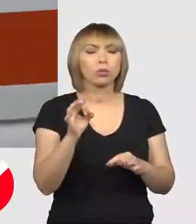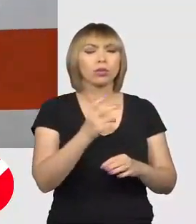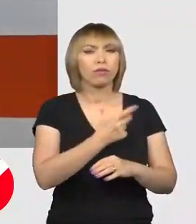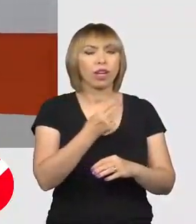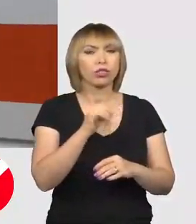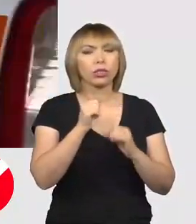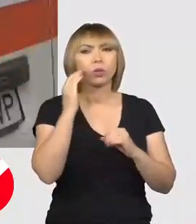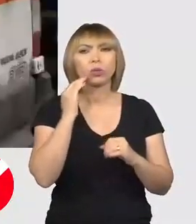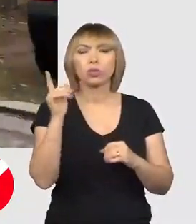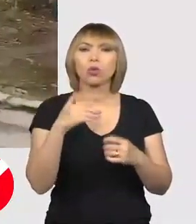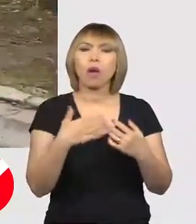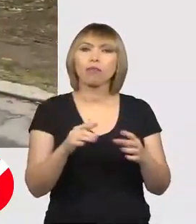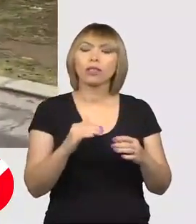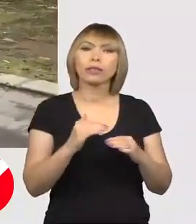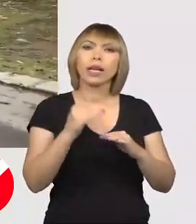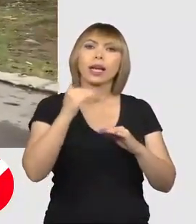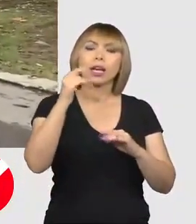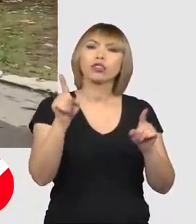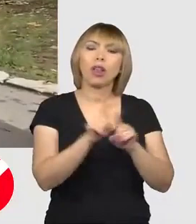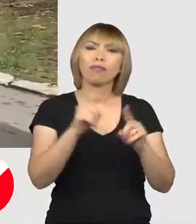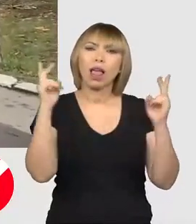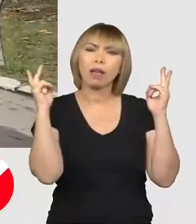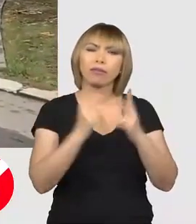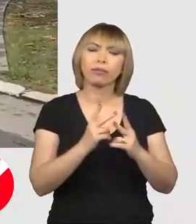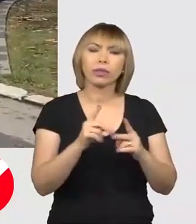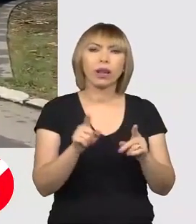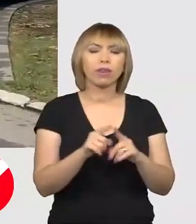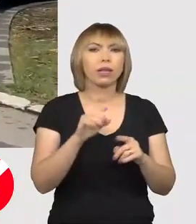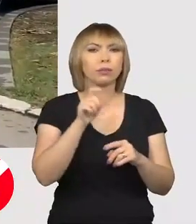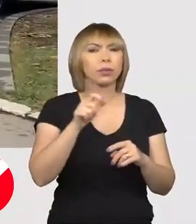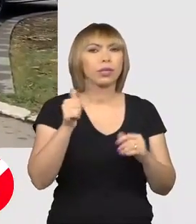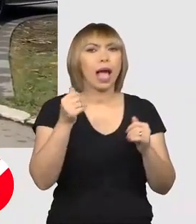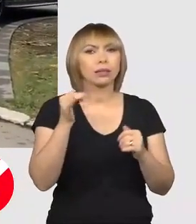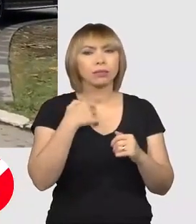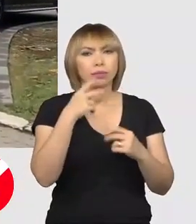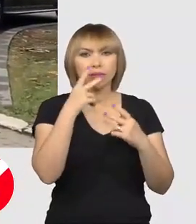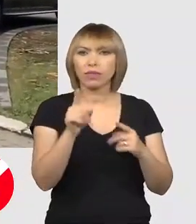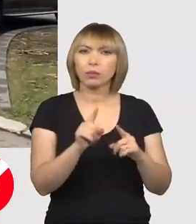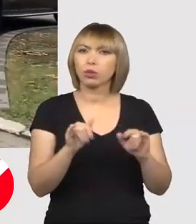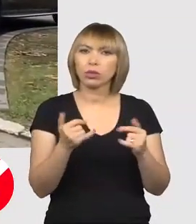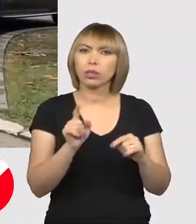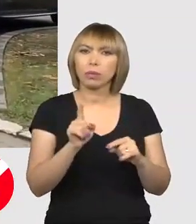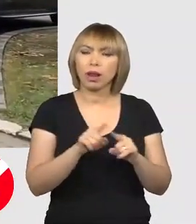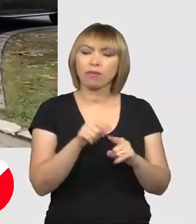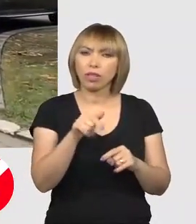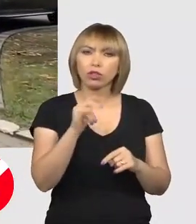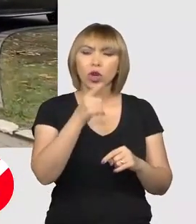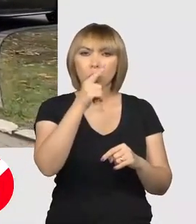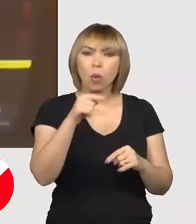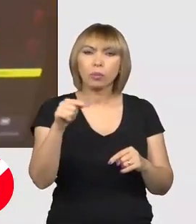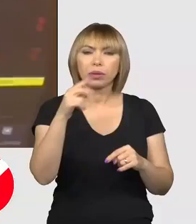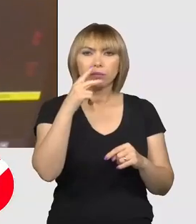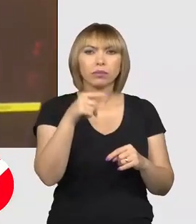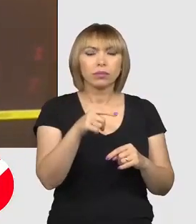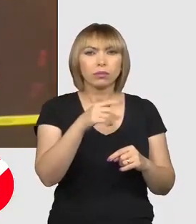Unite, n-a fost însoțită de o creștere la fel de accelerată a cazurilor la ATI. La noi vedem că nu se întâmplă acest lucru și aceste curbe rămân cu plate,